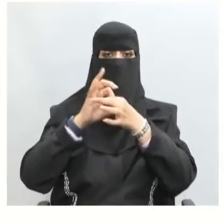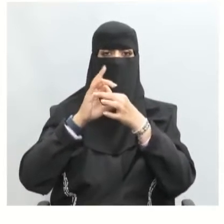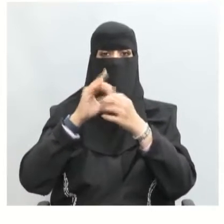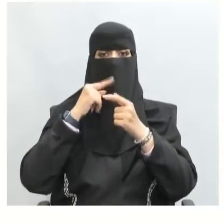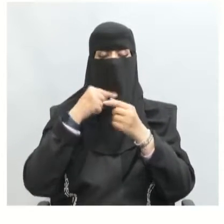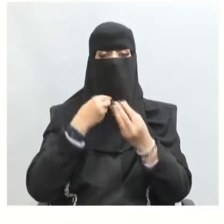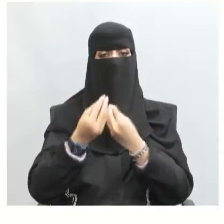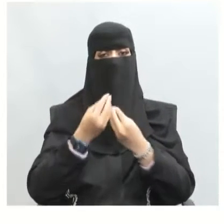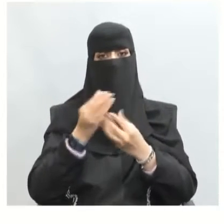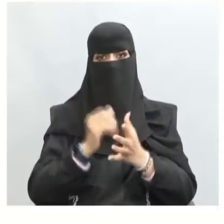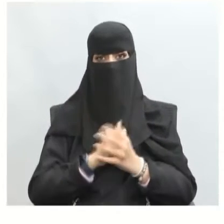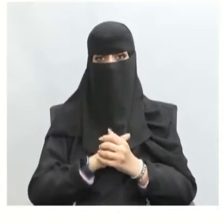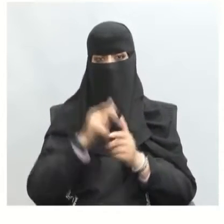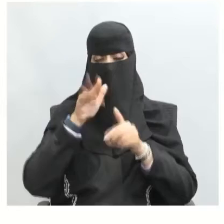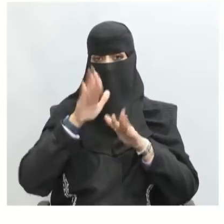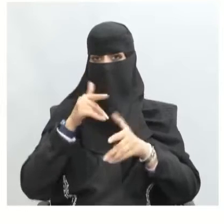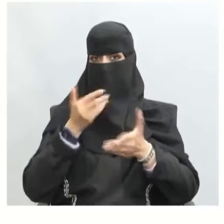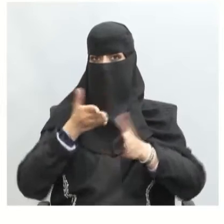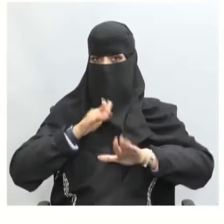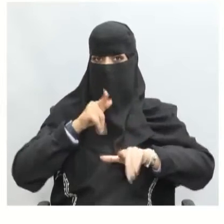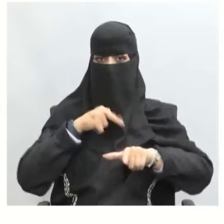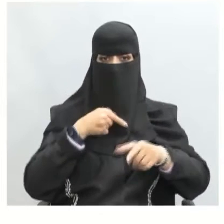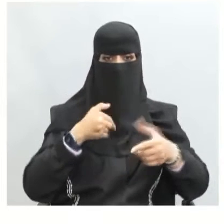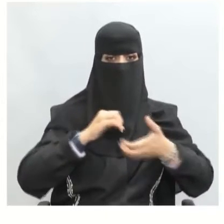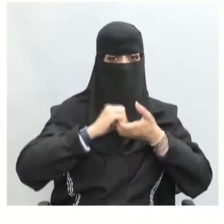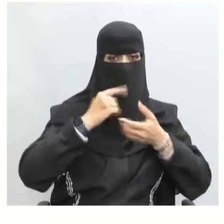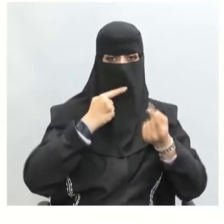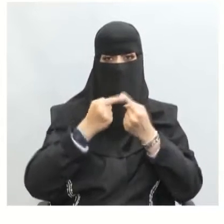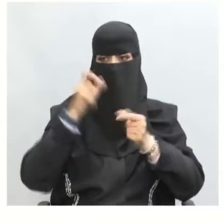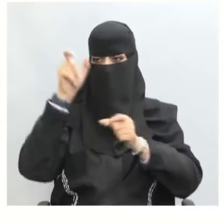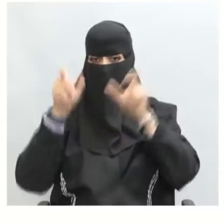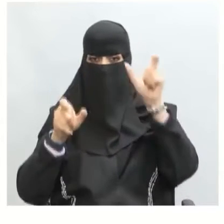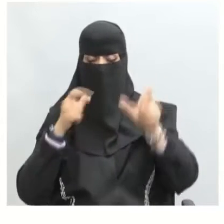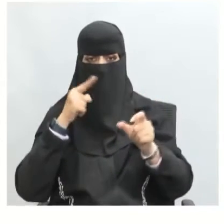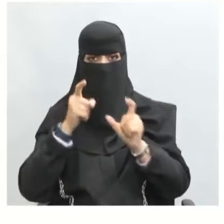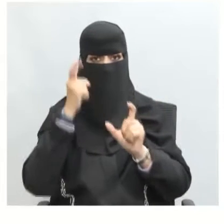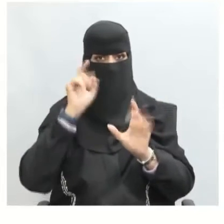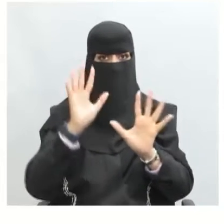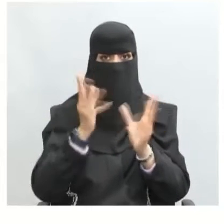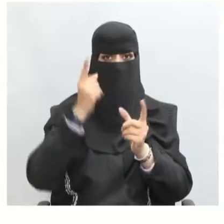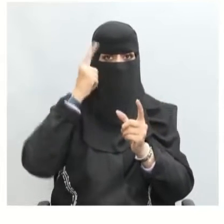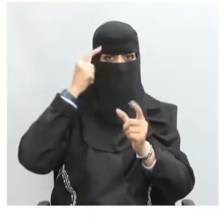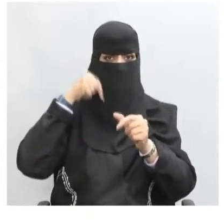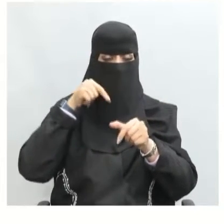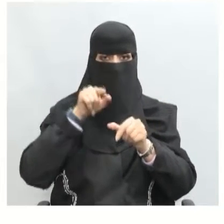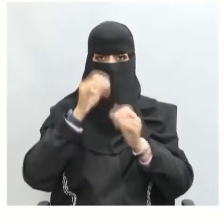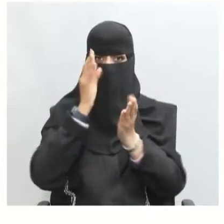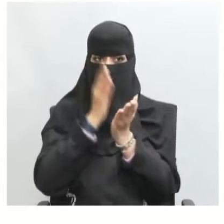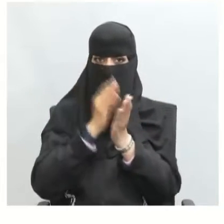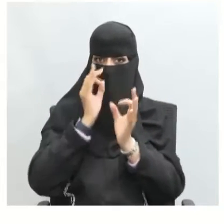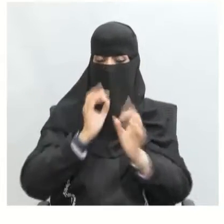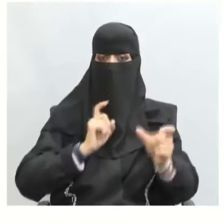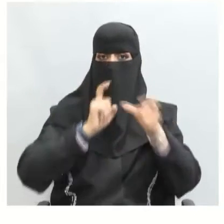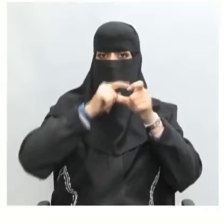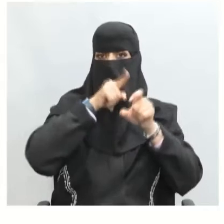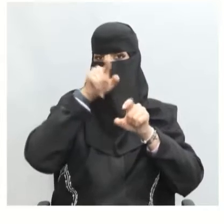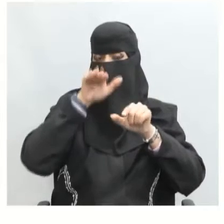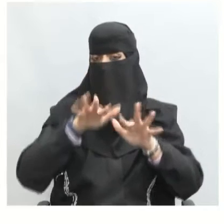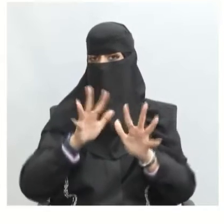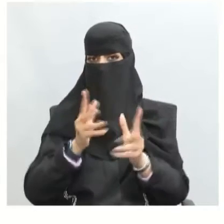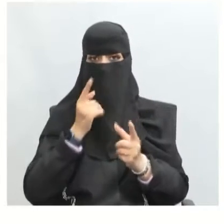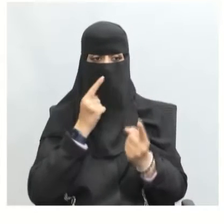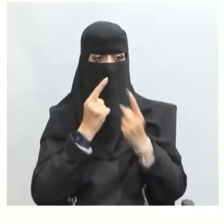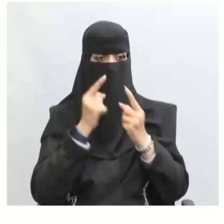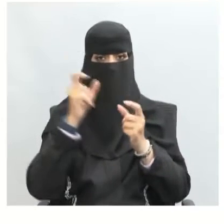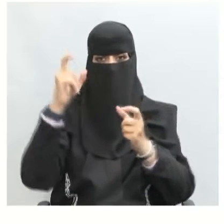الفعالة حيث تعاون المتحاورون على معرفة الحقيقة والوصول إليها ومعرفة